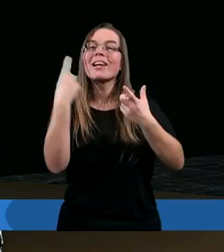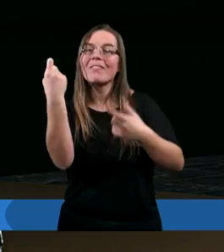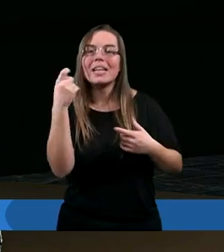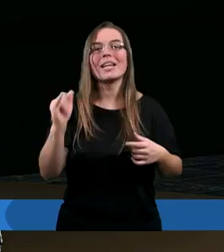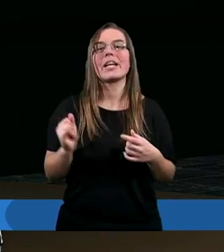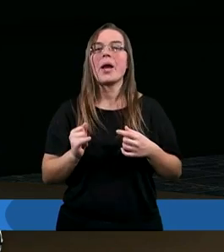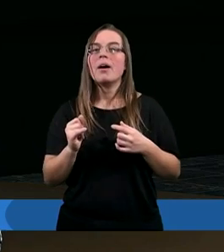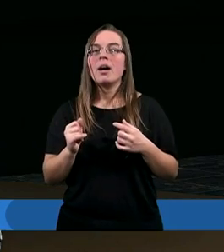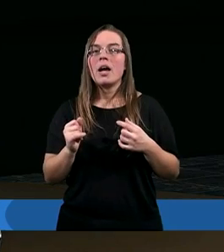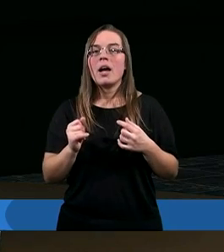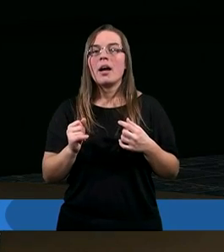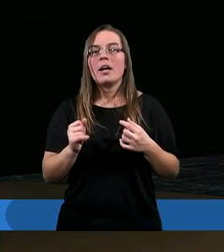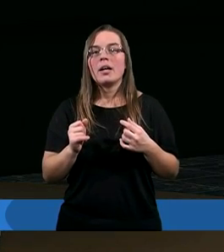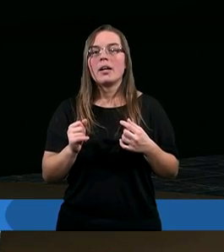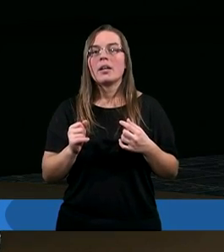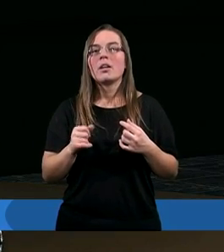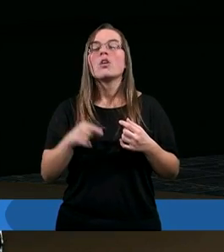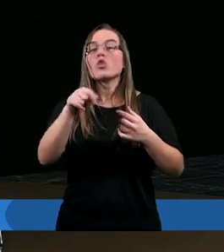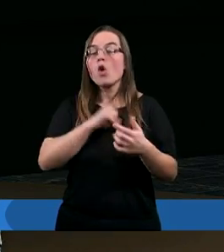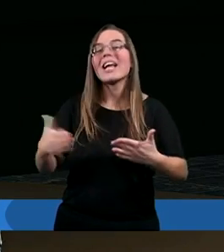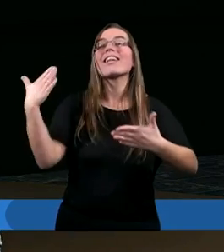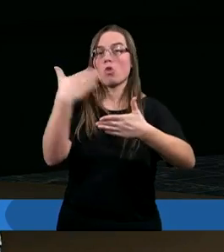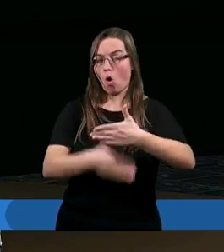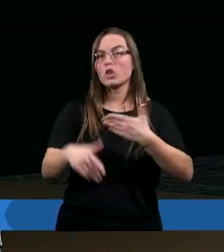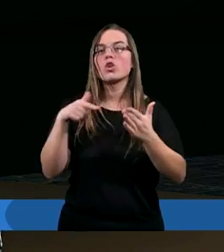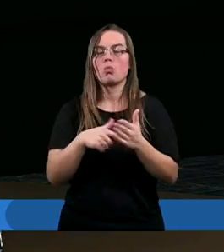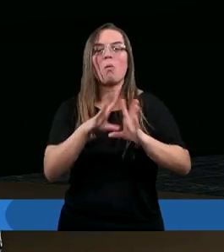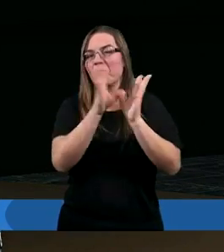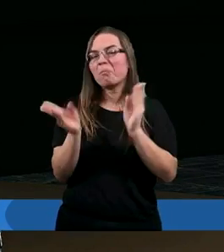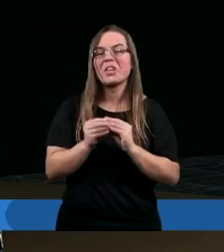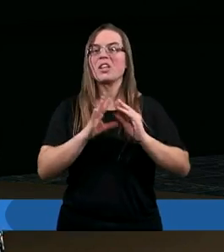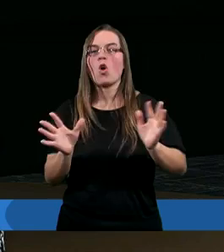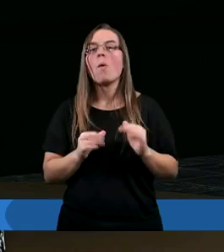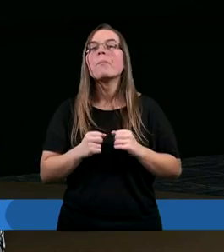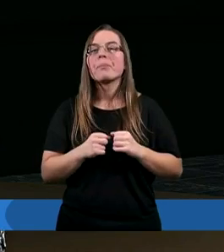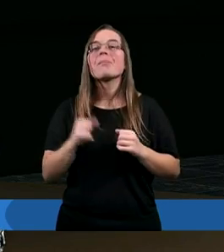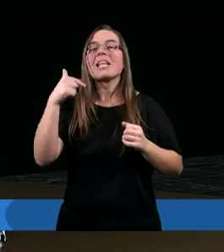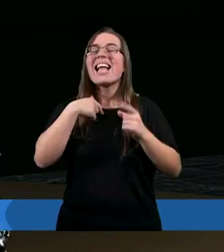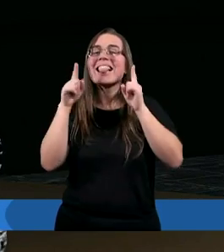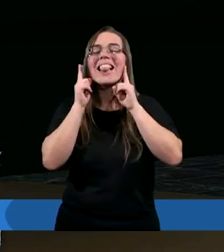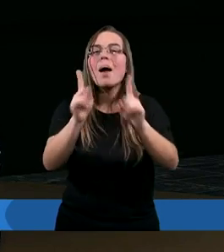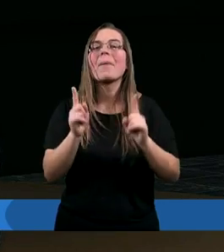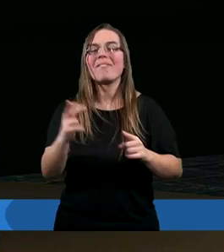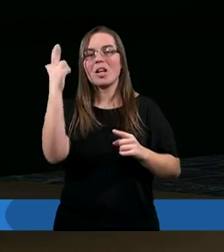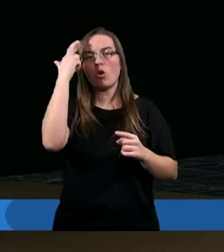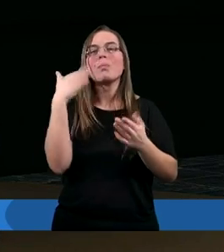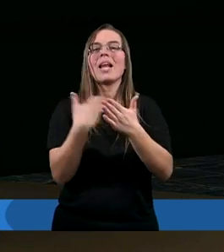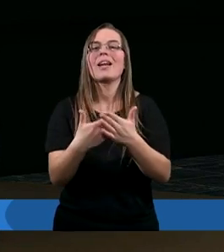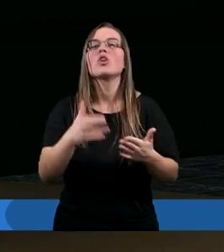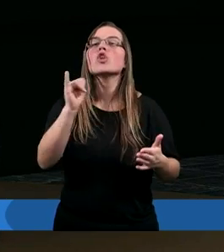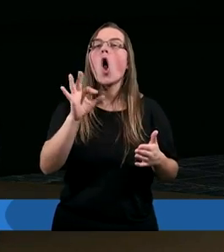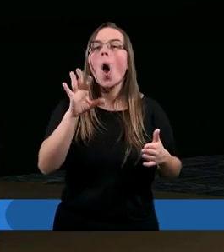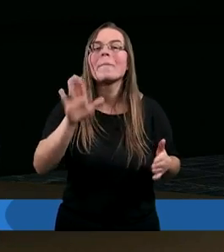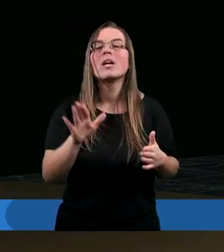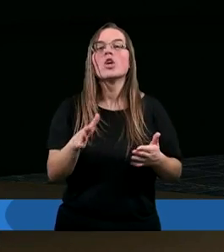chwili to się skończyło, tak? Ale ja naprawdę rozumiem, dlaczego